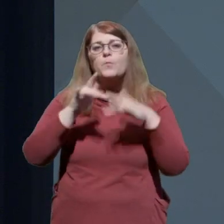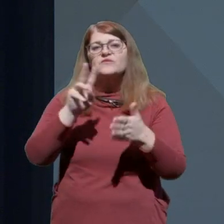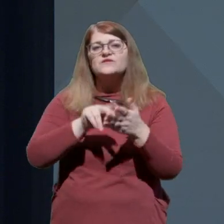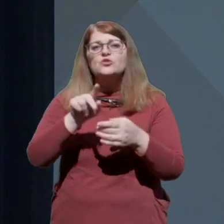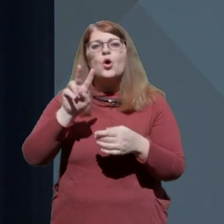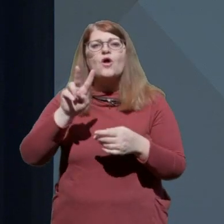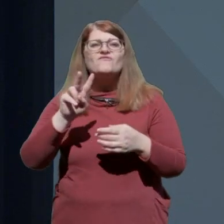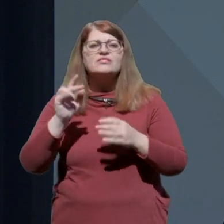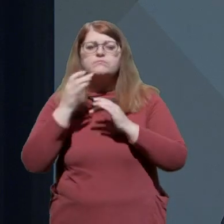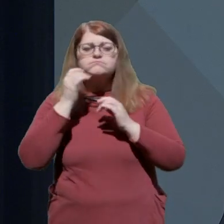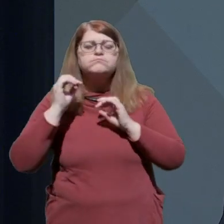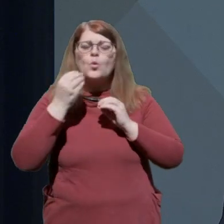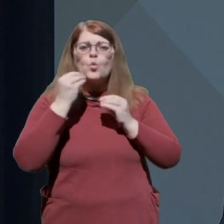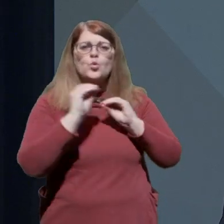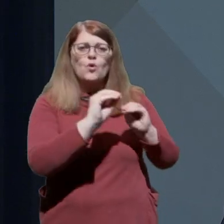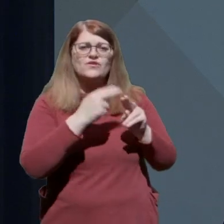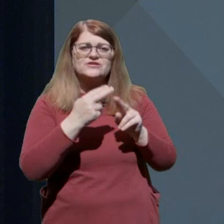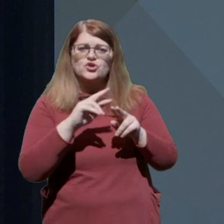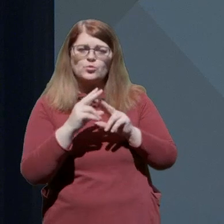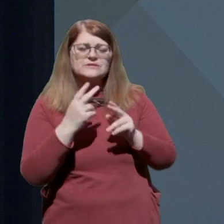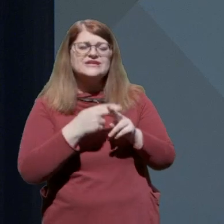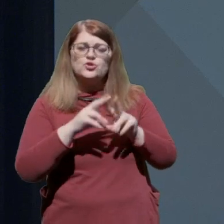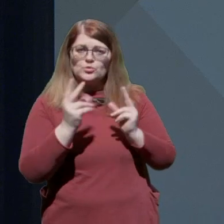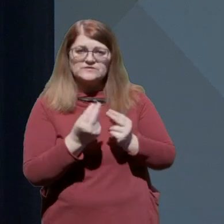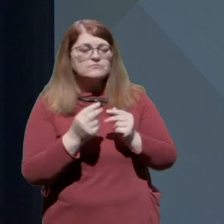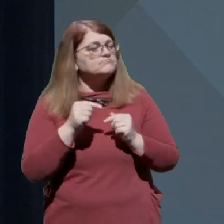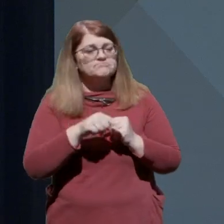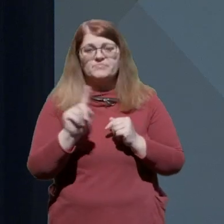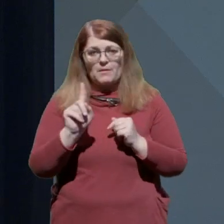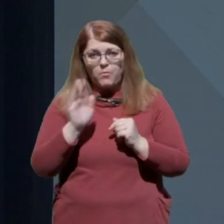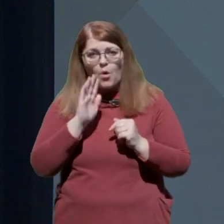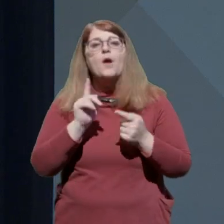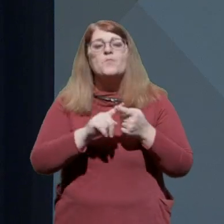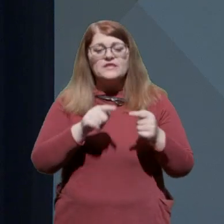strani državnega sveta lahko veljavljen že naslednji dan po objavi.